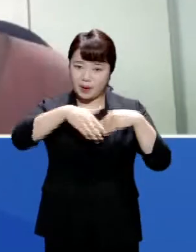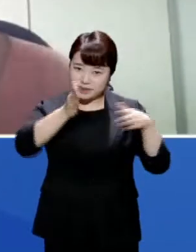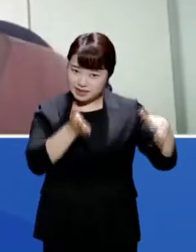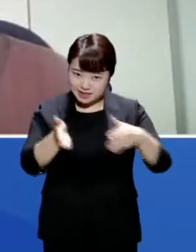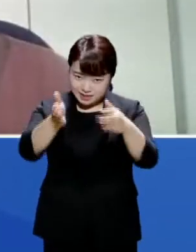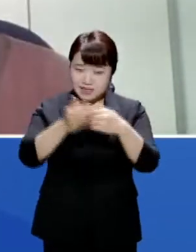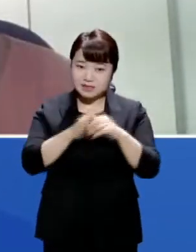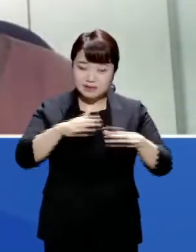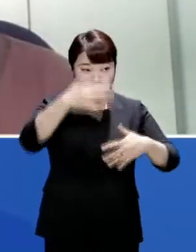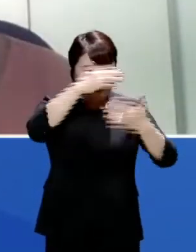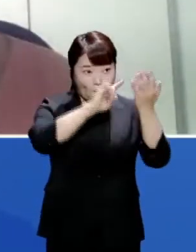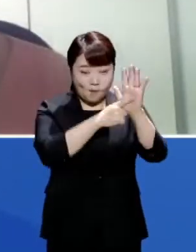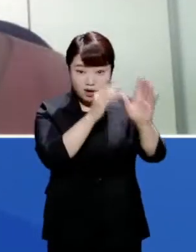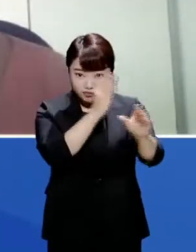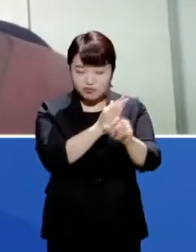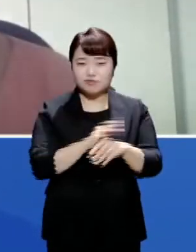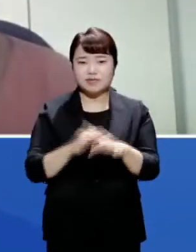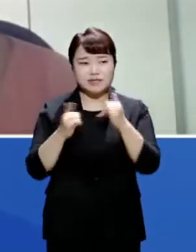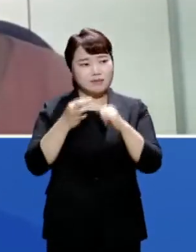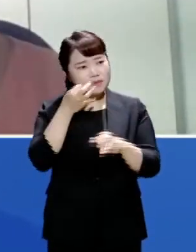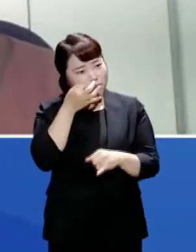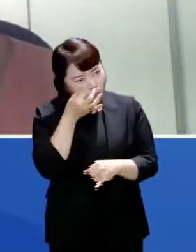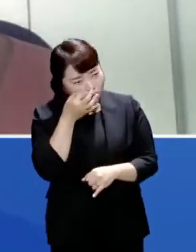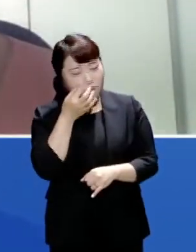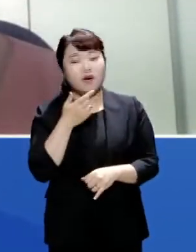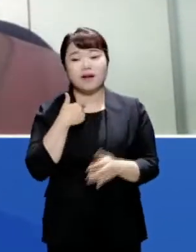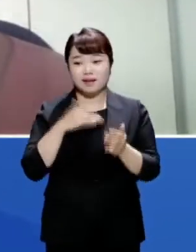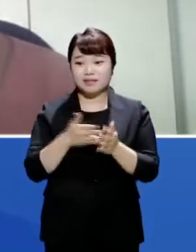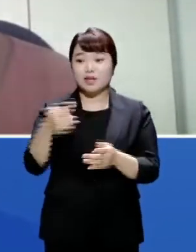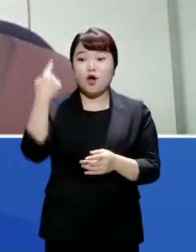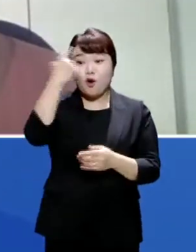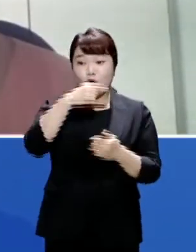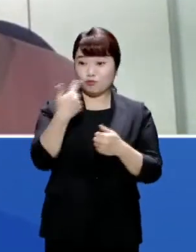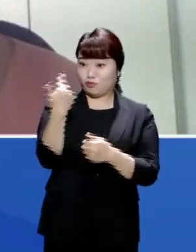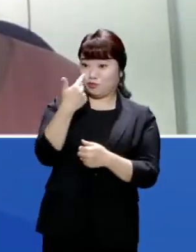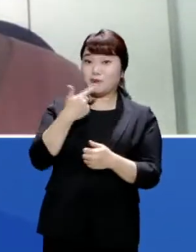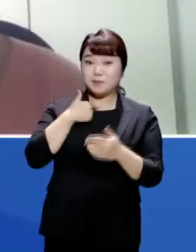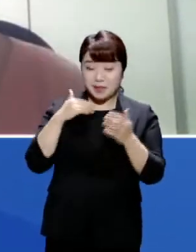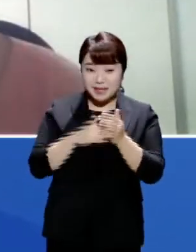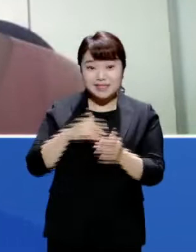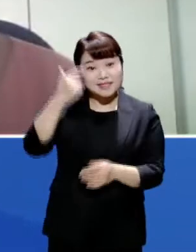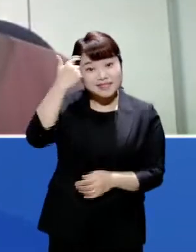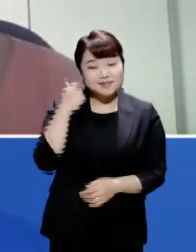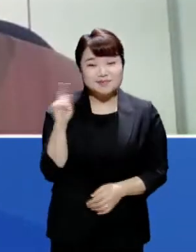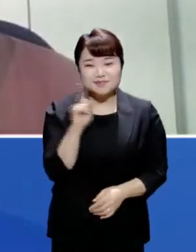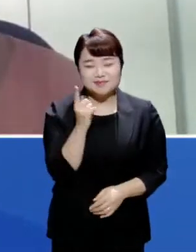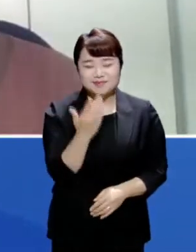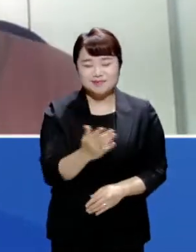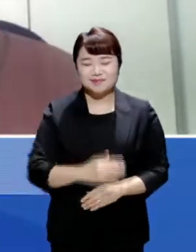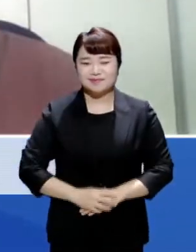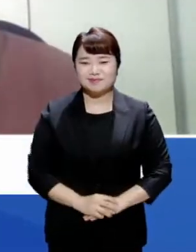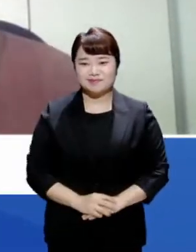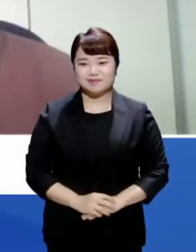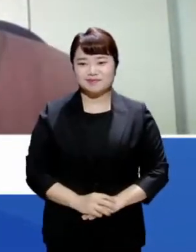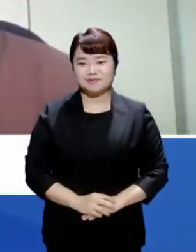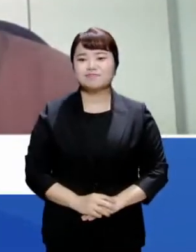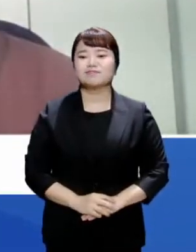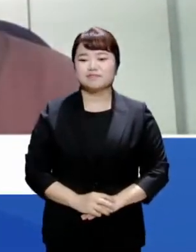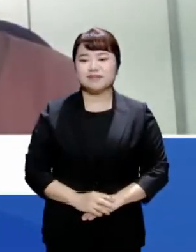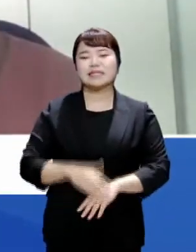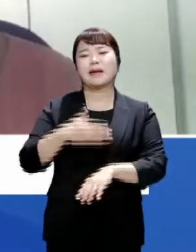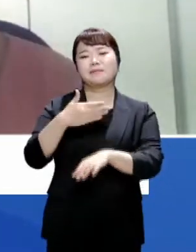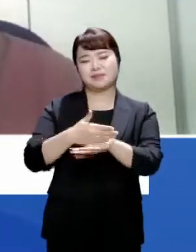그리고 많은 분들이 영화를 봐주셨습니다. 영화의 출연진으로서 소감이 남다를 것 같은데 어떠십니까? 네 정말